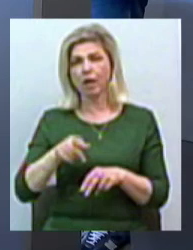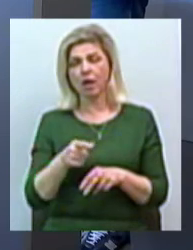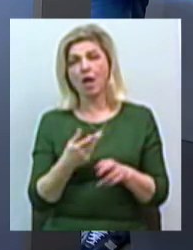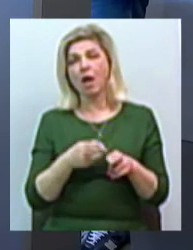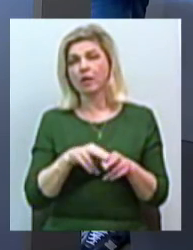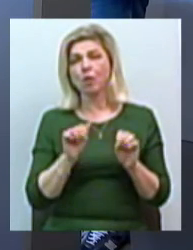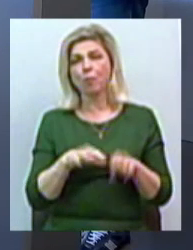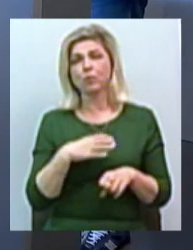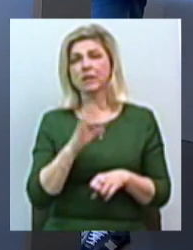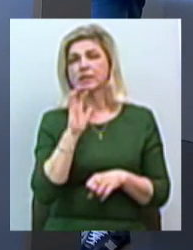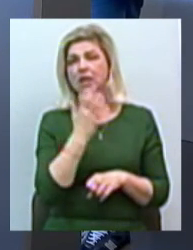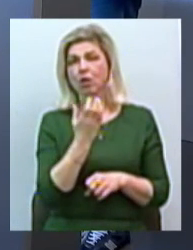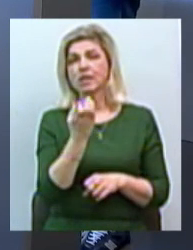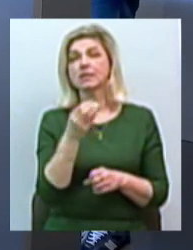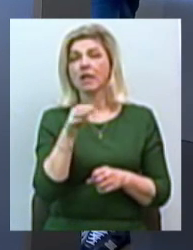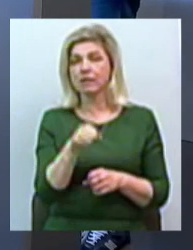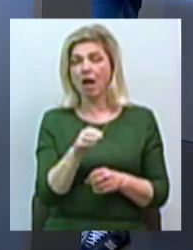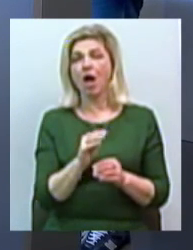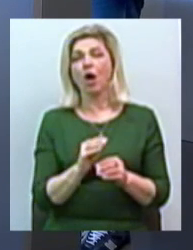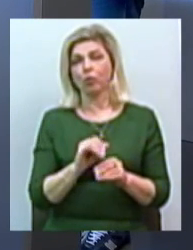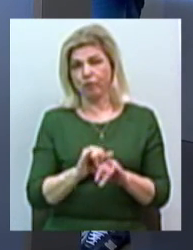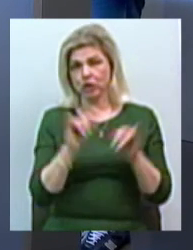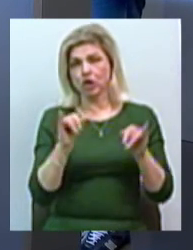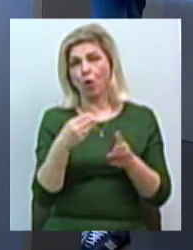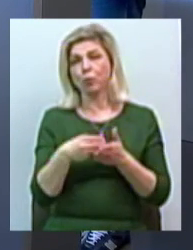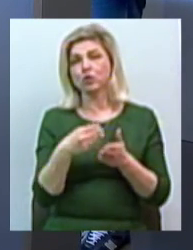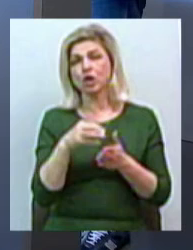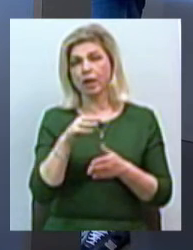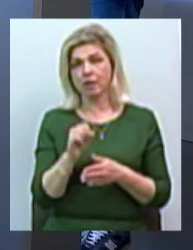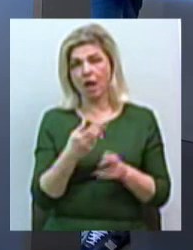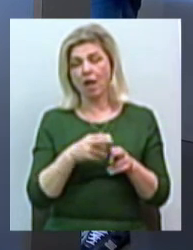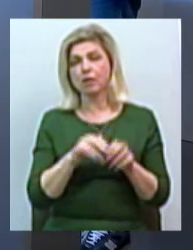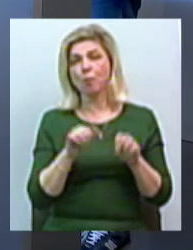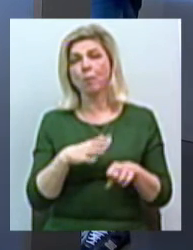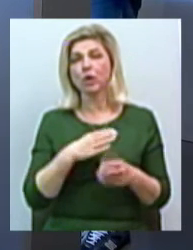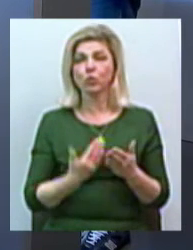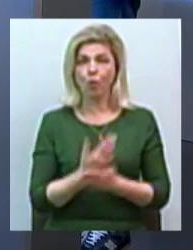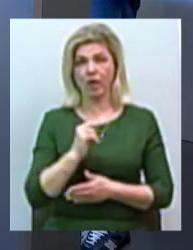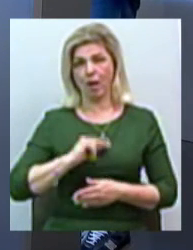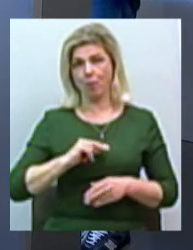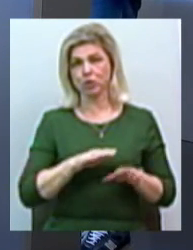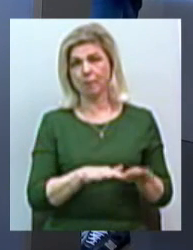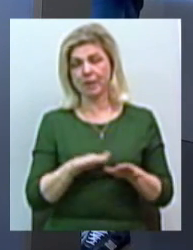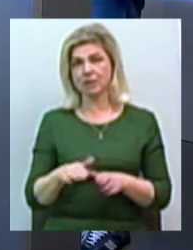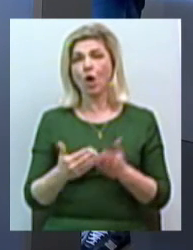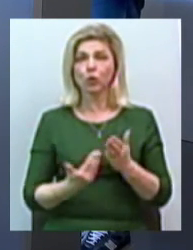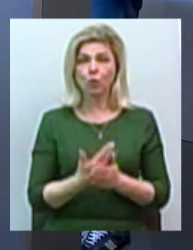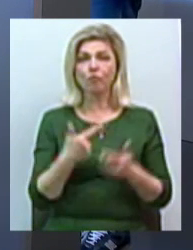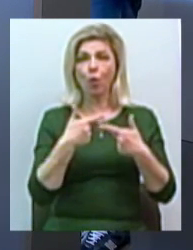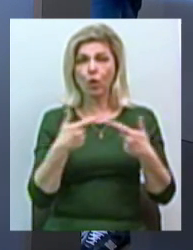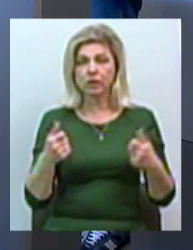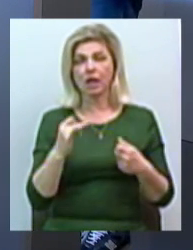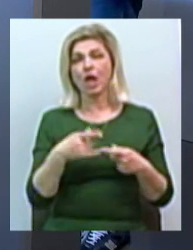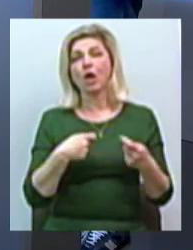серйозна стаття наповнення бюджету. Це можуть бути абсолютно нові робочі міста. Це можуть бути нові отели, нові торгово